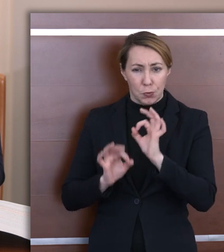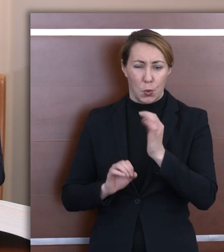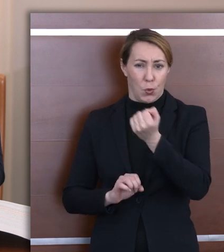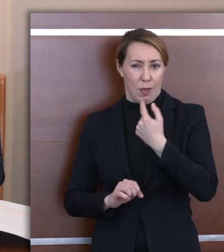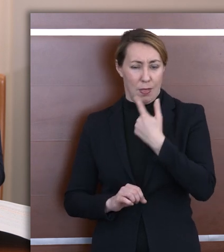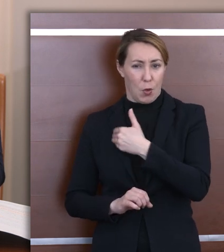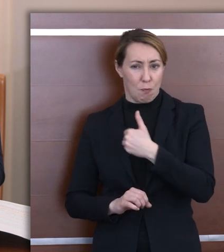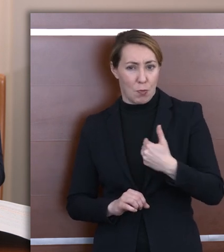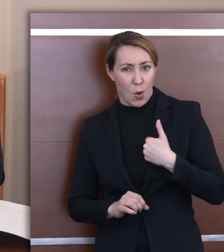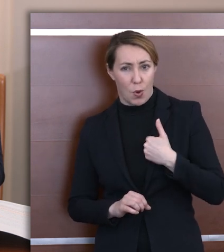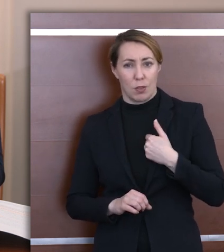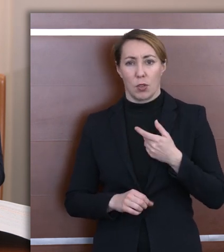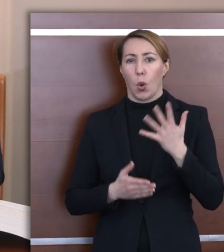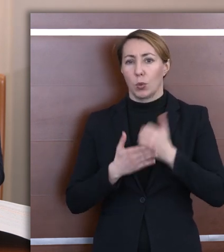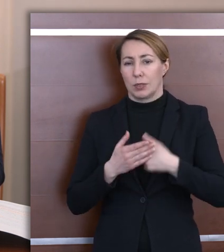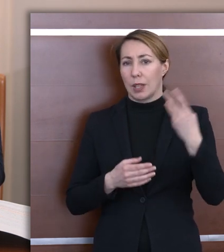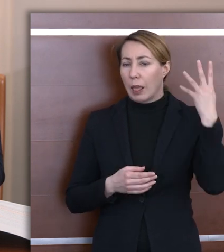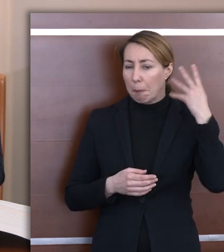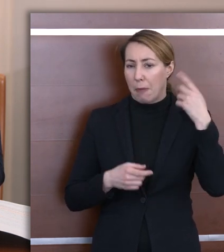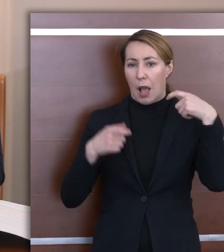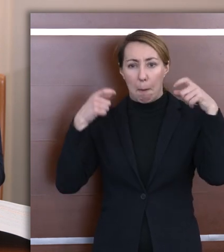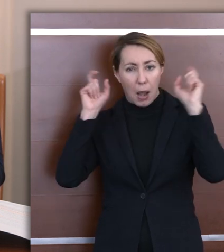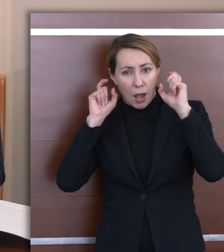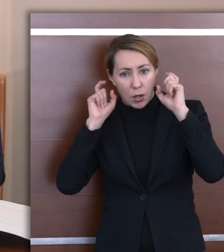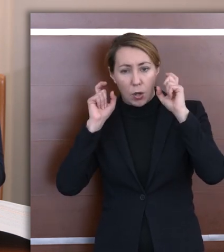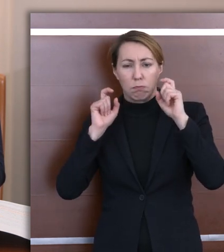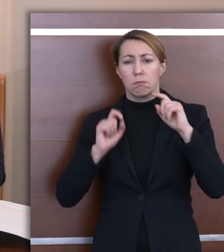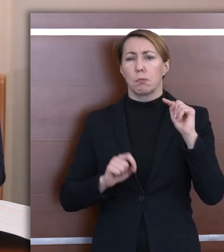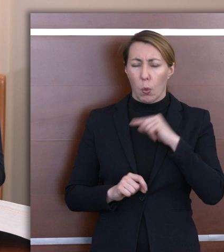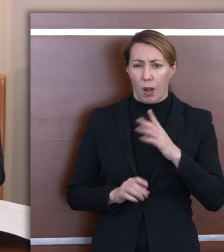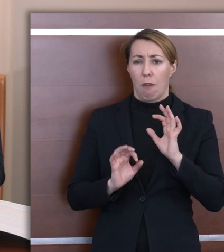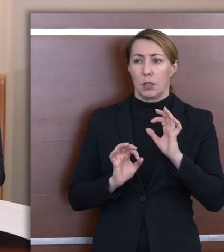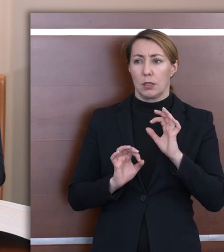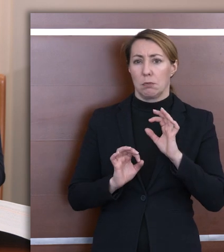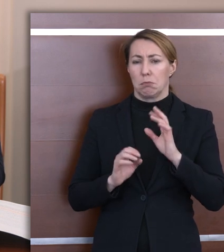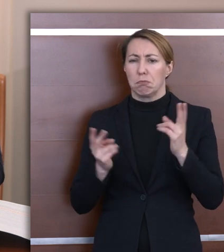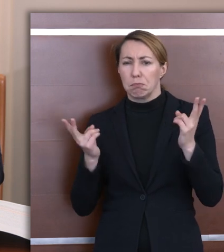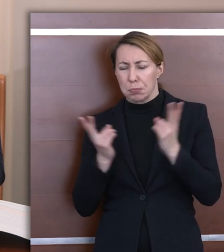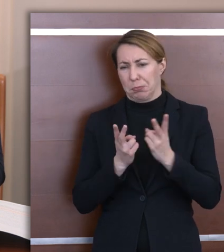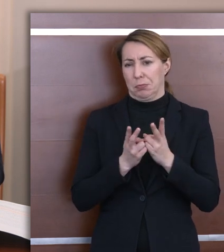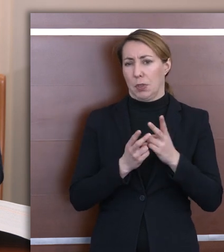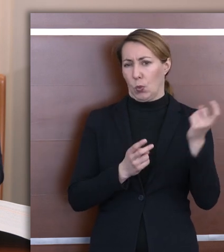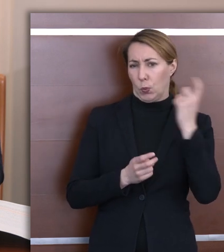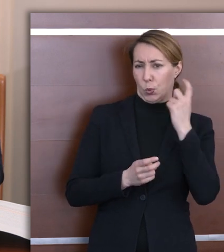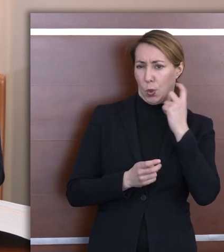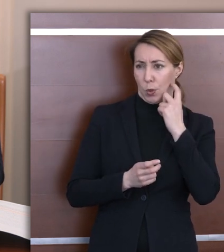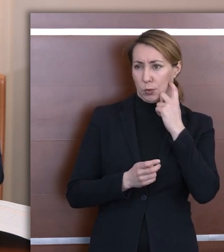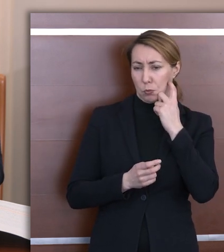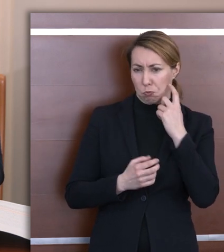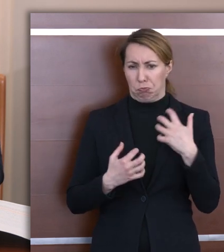korzystając z aparatów słuchowych czy implantów, że potrafią właściwie na takich samych zasadach, jak słyszący uczniowie,